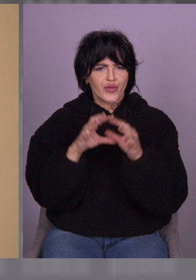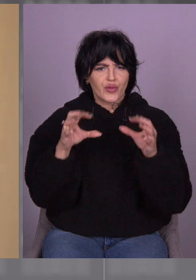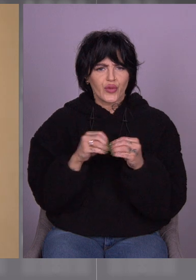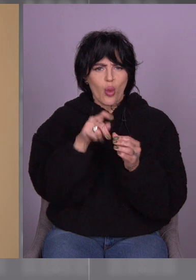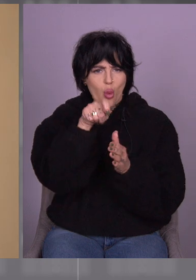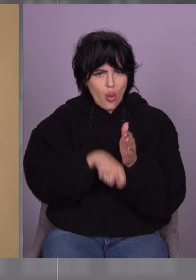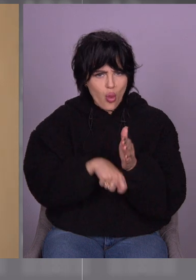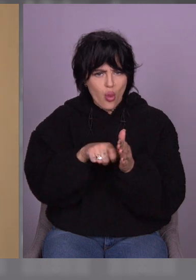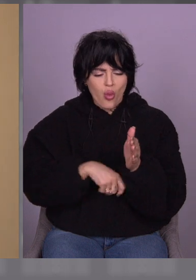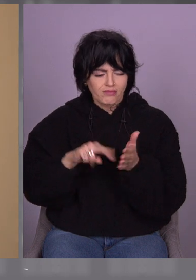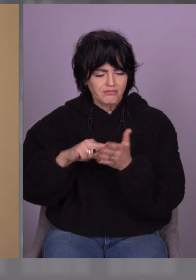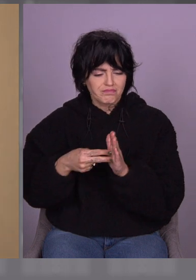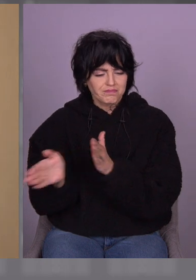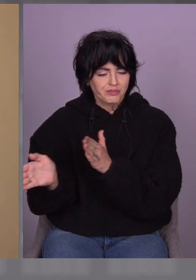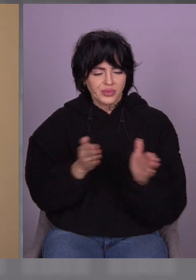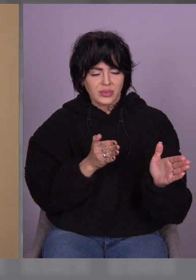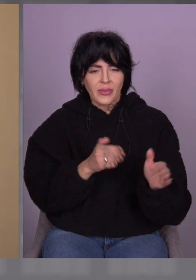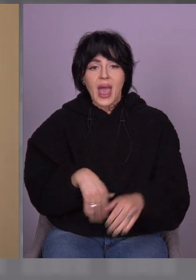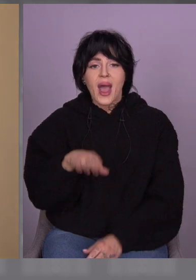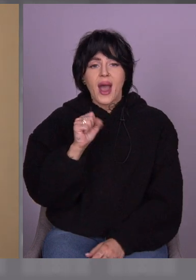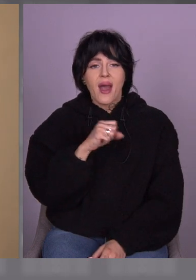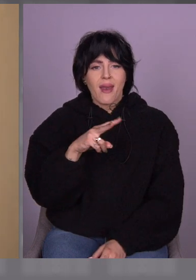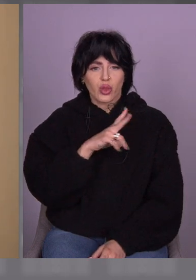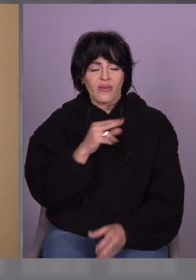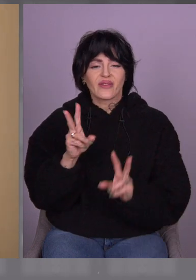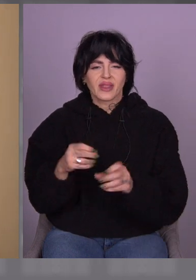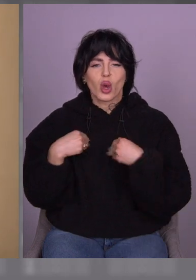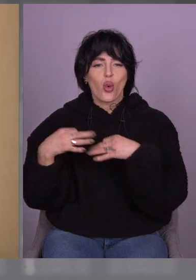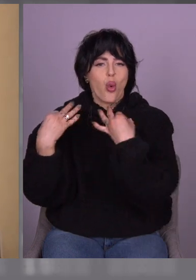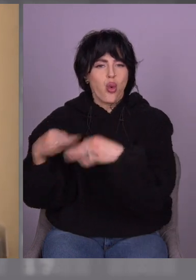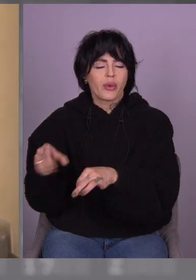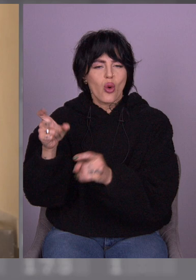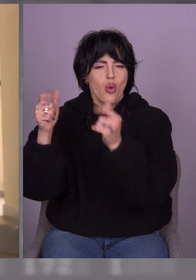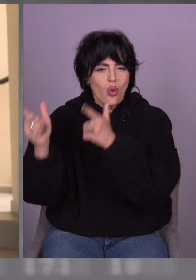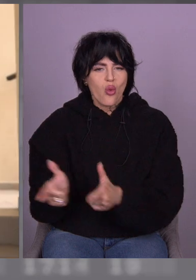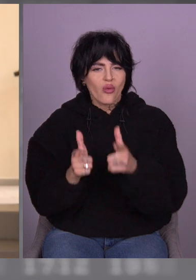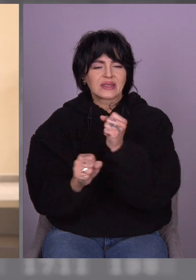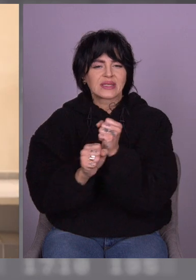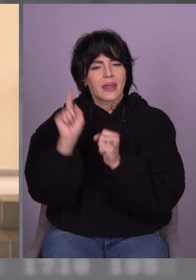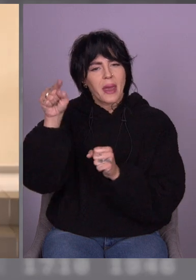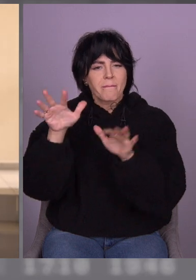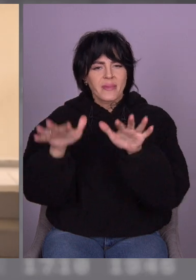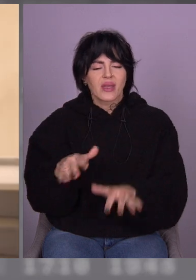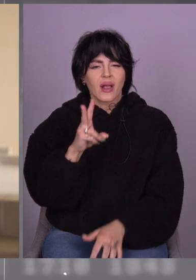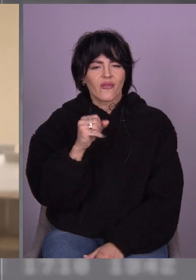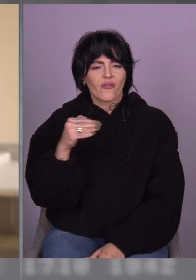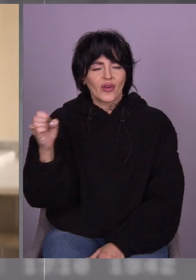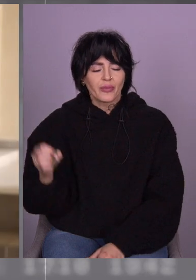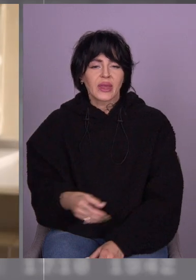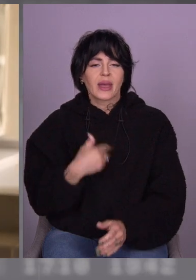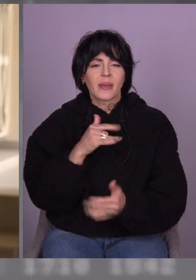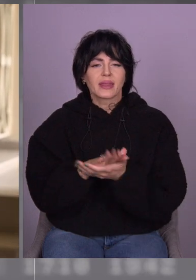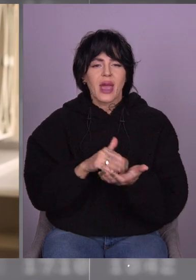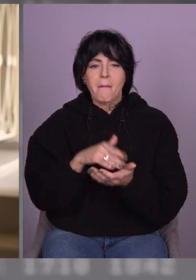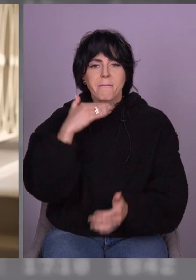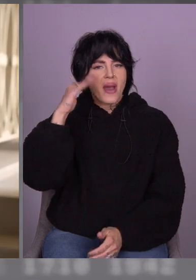все йде за планом. Аллу я вже відпустила готувати наступний натяк в кав'ярні. Дуже сподіваюся, що ми туди зайдемо. Тато,